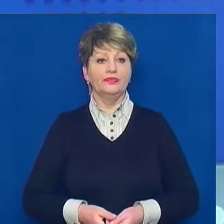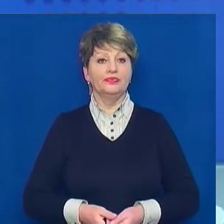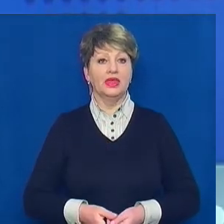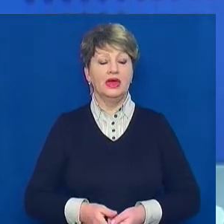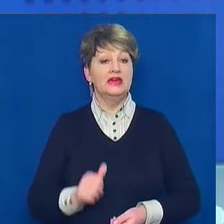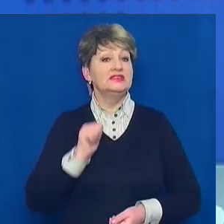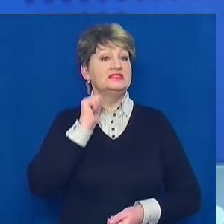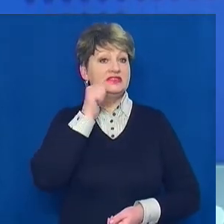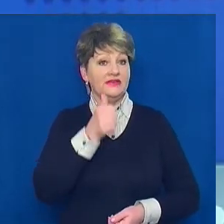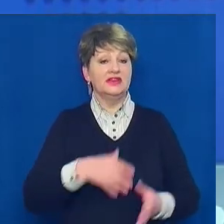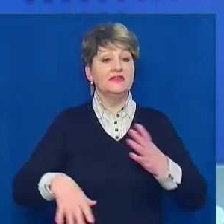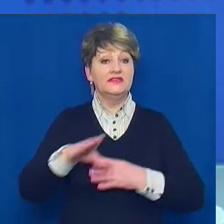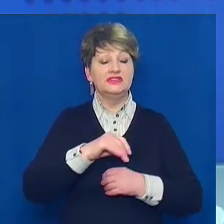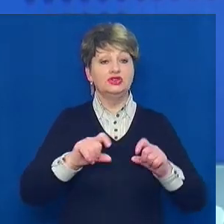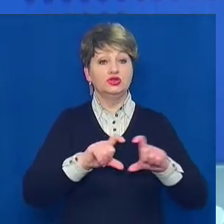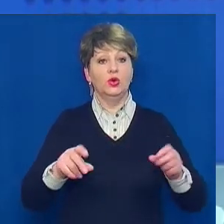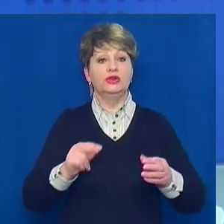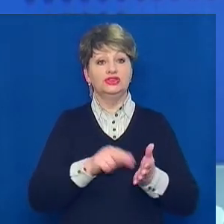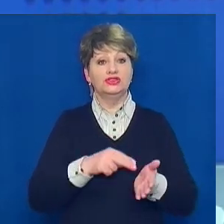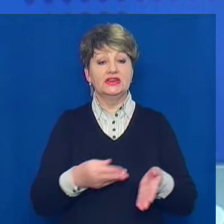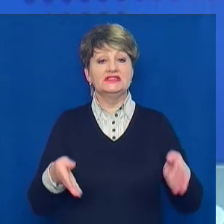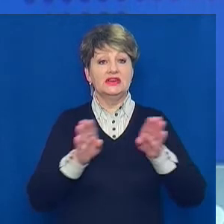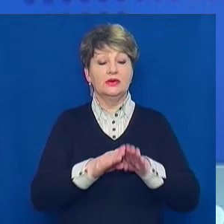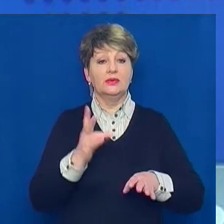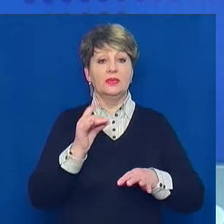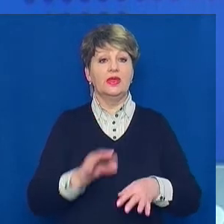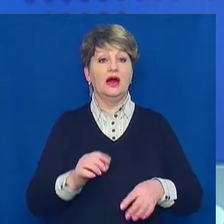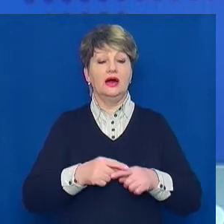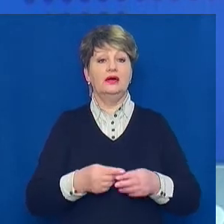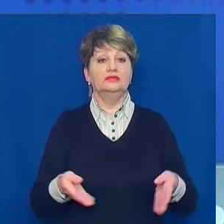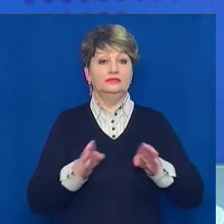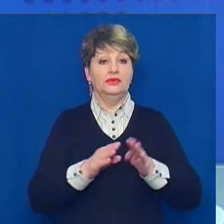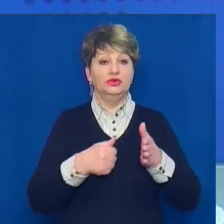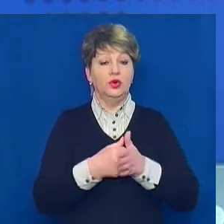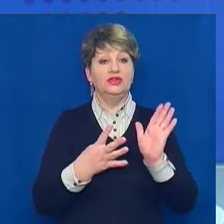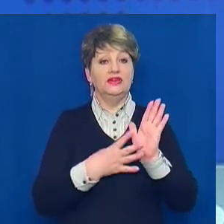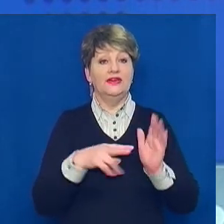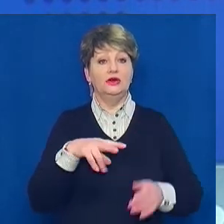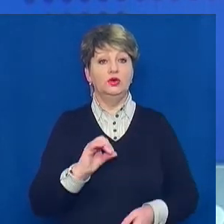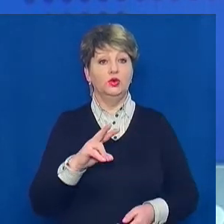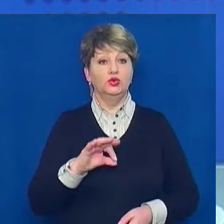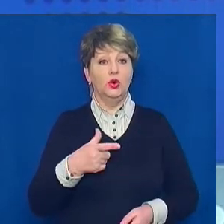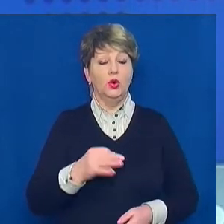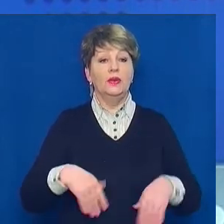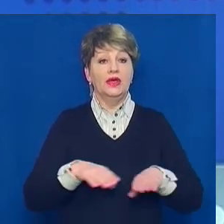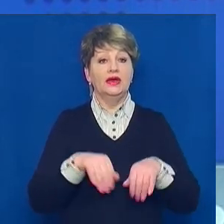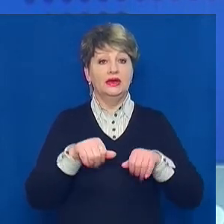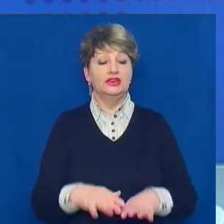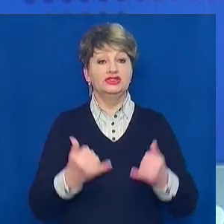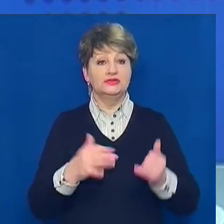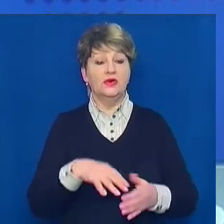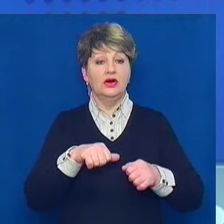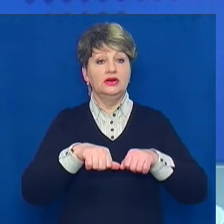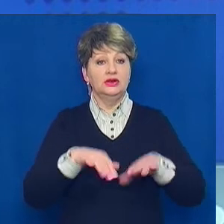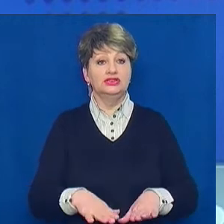Від завтра усі школи Черкаси закриють на карантин. Він триватиме до 9 лютого. Таке рішення сьогодні ухвалив виконавчий комітет